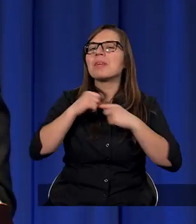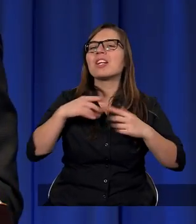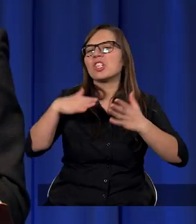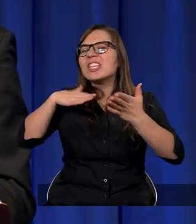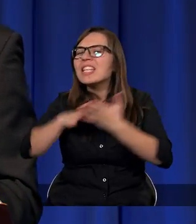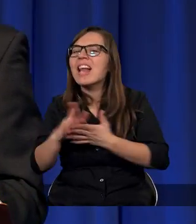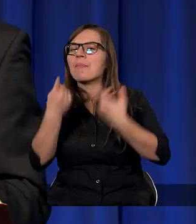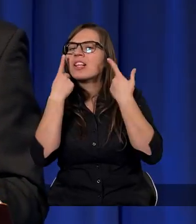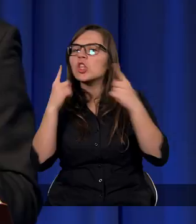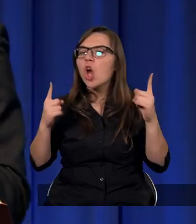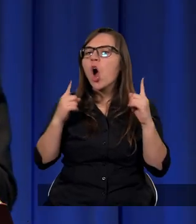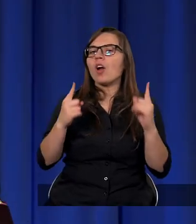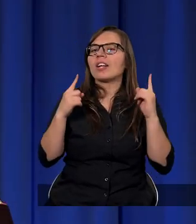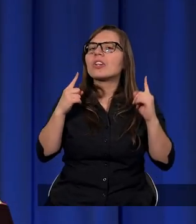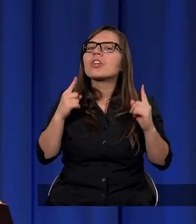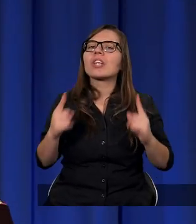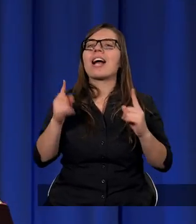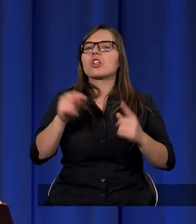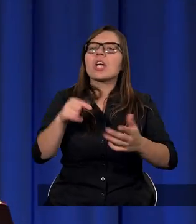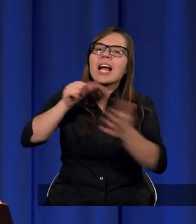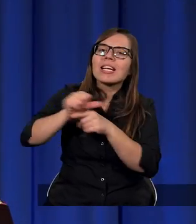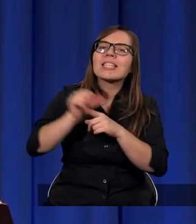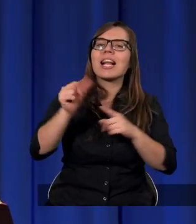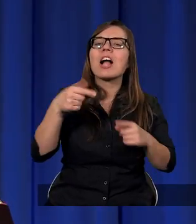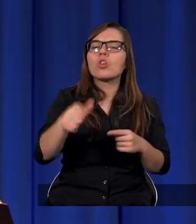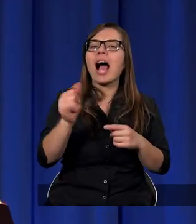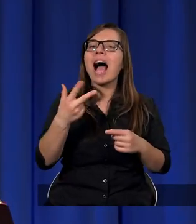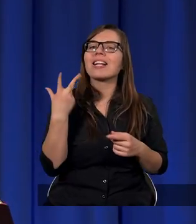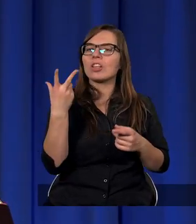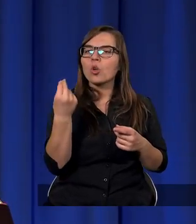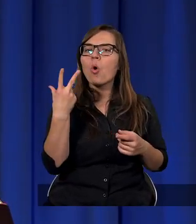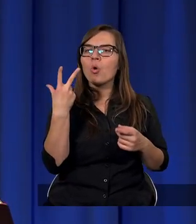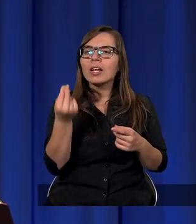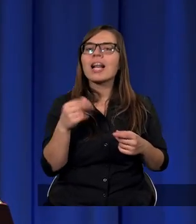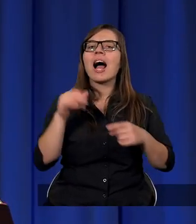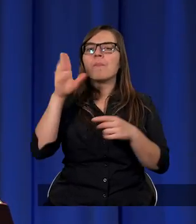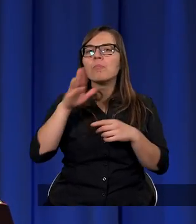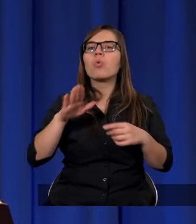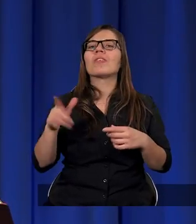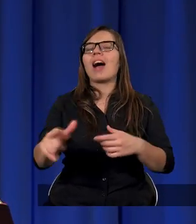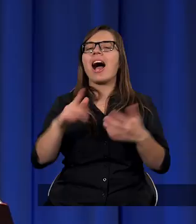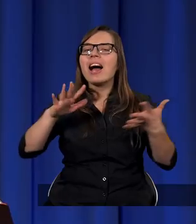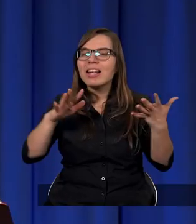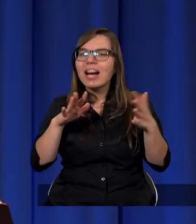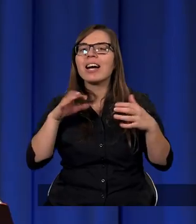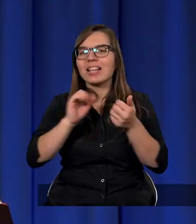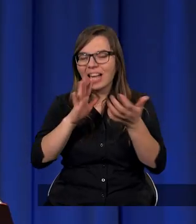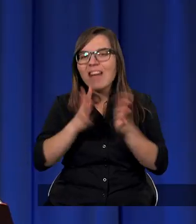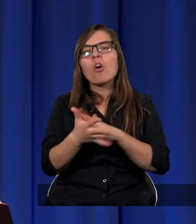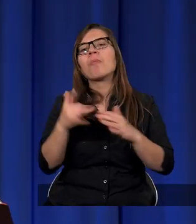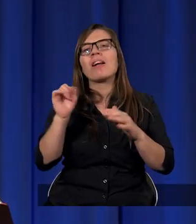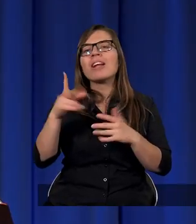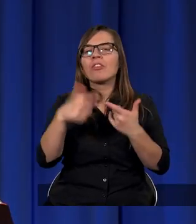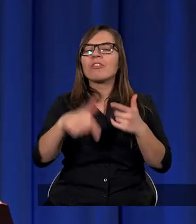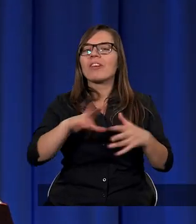zaczynamy dostrzegać, że istnieje coś takiego jak to bóstwo i to trwa do dzisiaj. Mamy ten okres dominacji trynitaryzmu teraz w